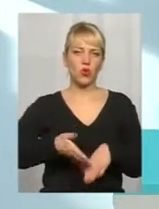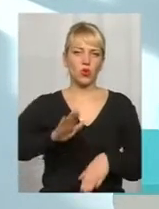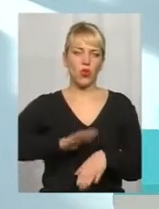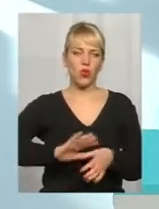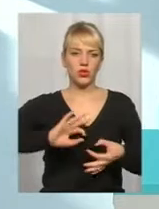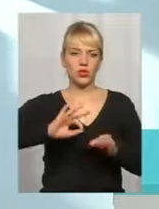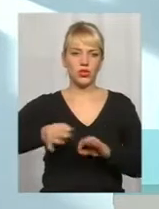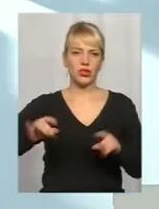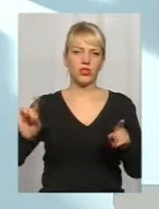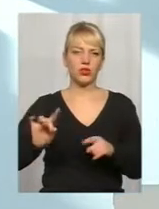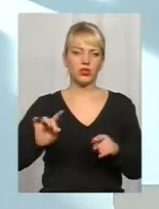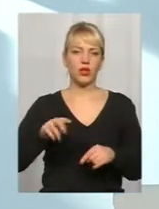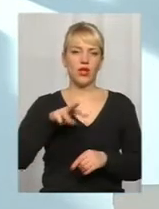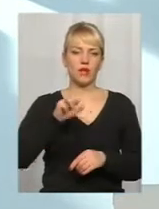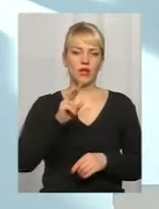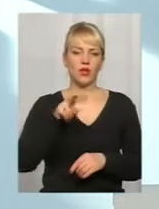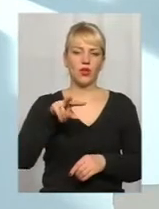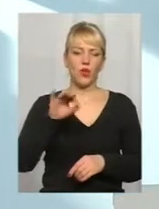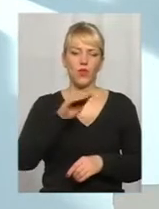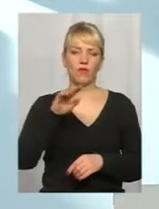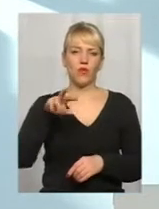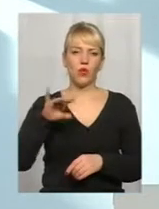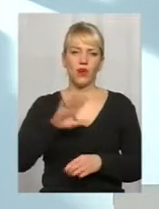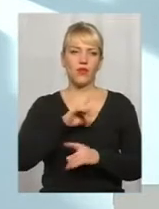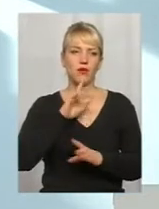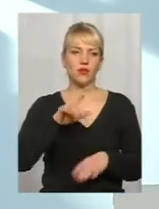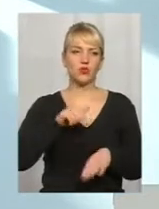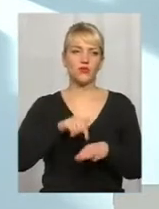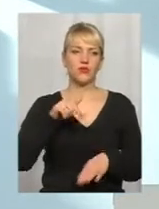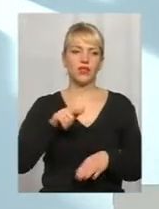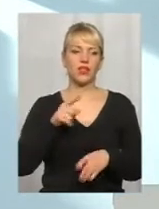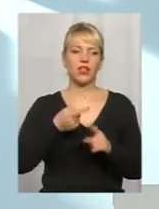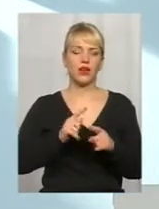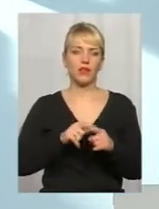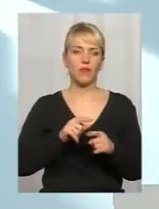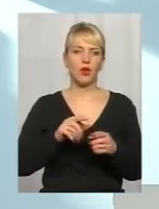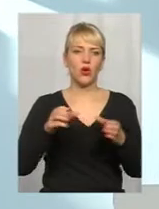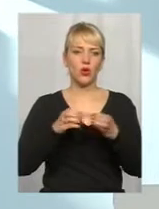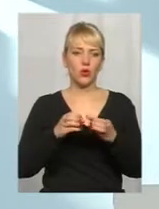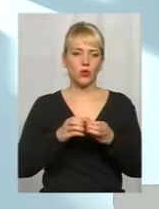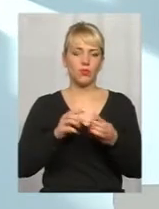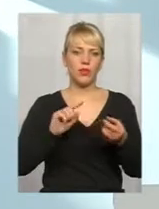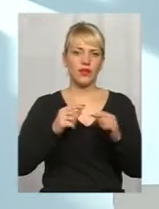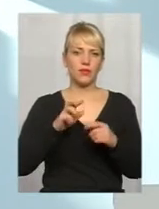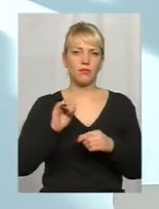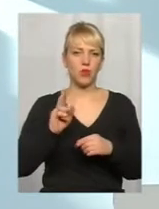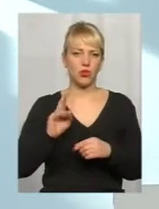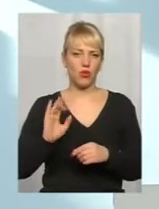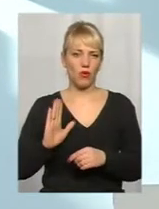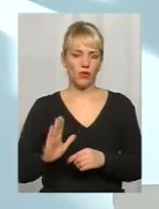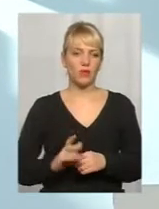що действительно мікрофлора у цього ребінка, допустим, не буде чувствітельно к этому антибіотику і групі препаратів іменно цей. Але